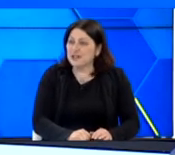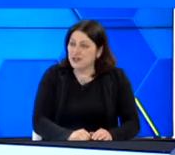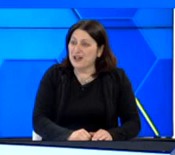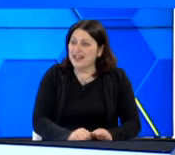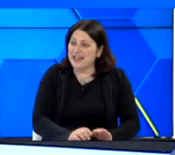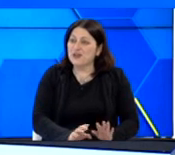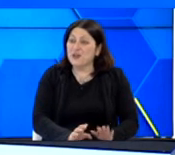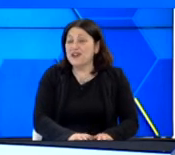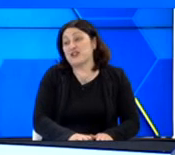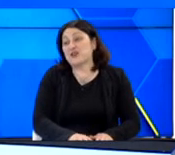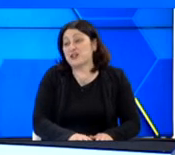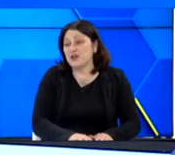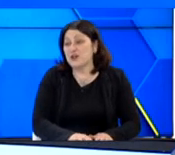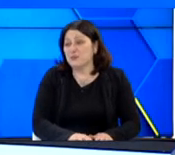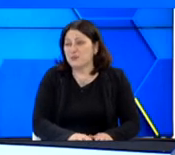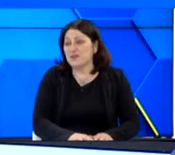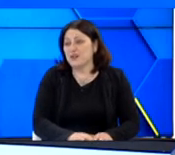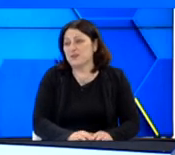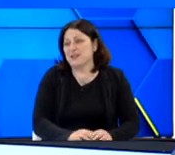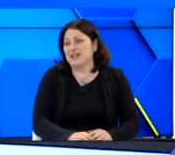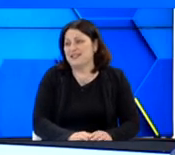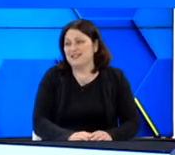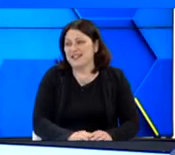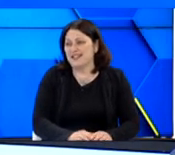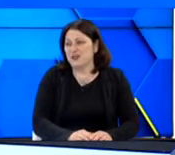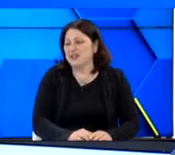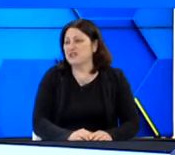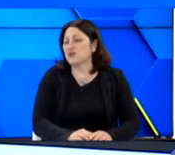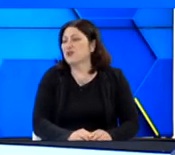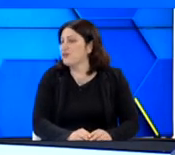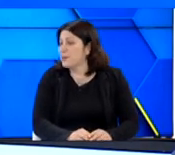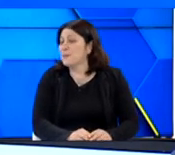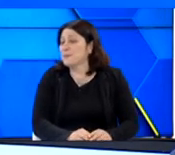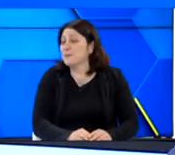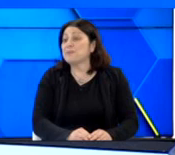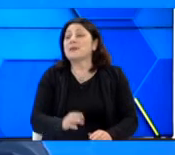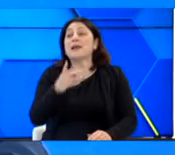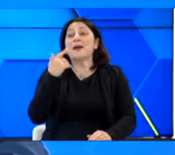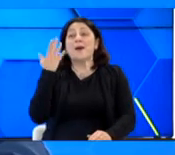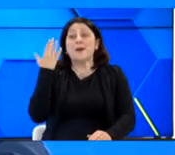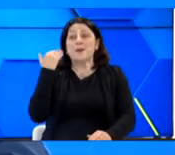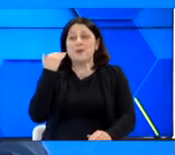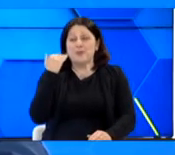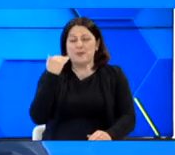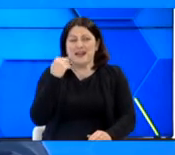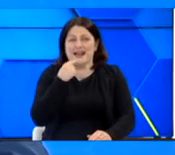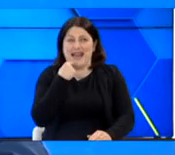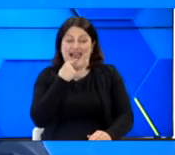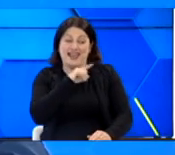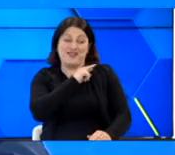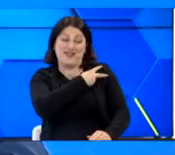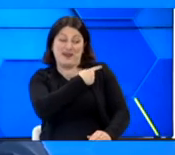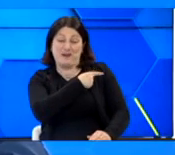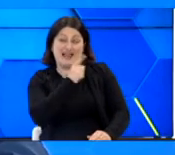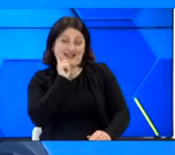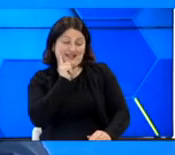Ελπίζουμε τώρα να είναι το δεύτερο χρυσό που θα φέρουμε για τον αθλητισμό των κοφών. Και επειδή άκουσα τι είπε η συνάδελφός μου, πρέπει να της πω